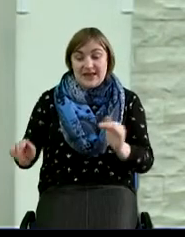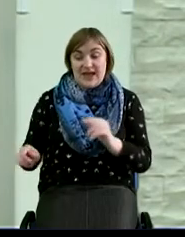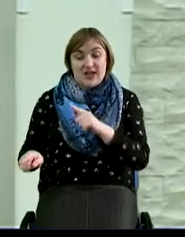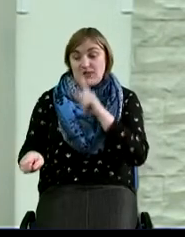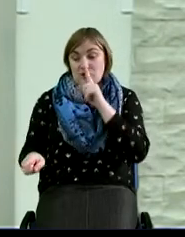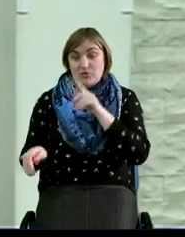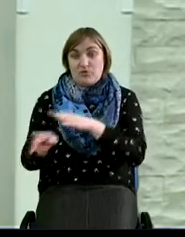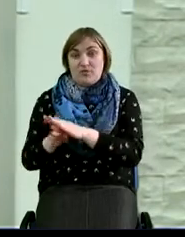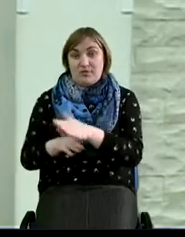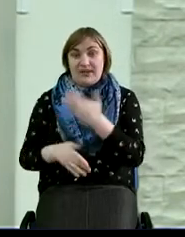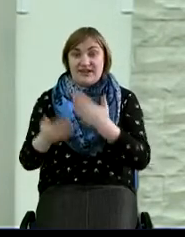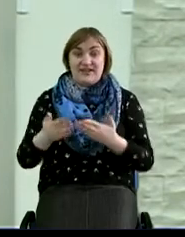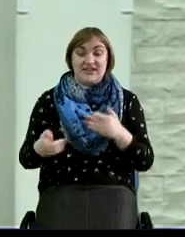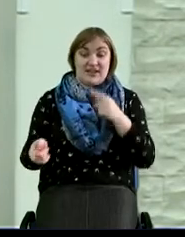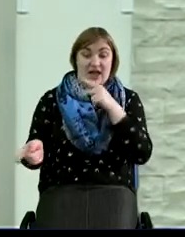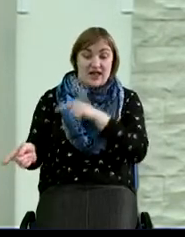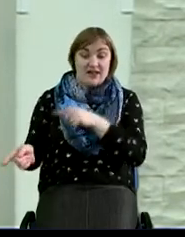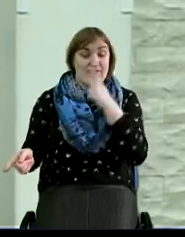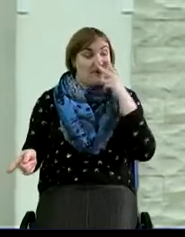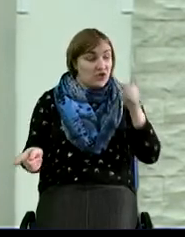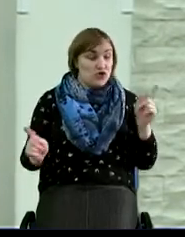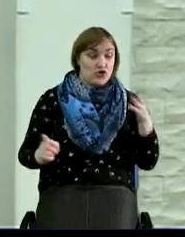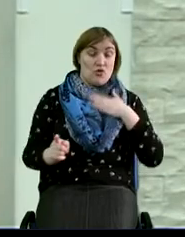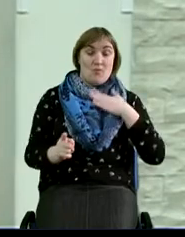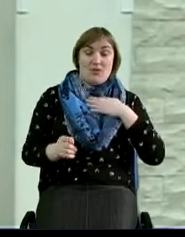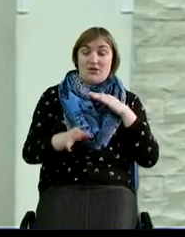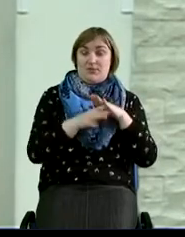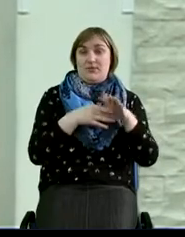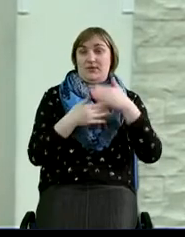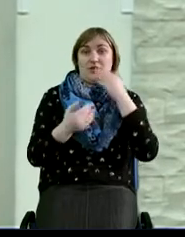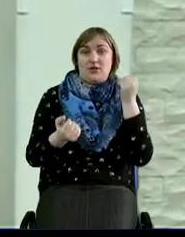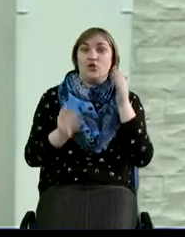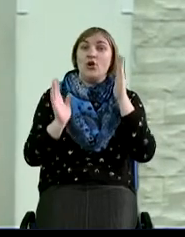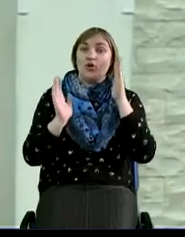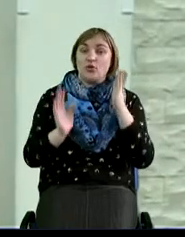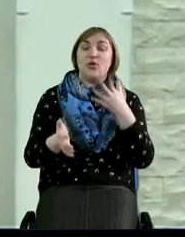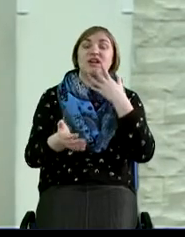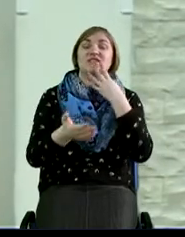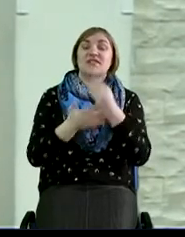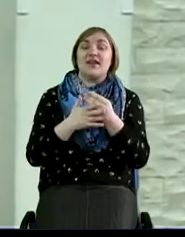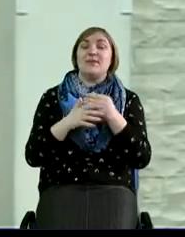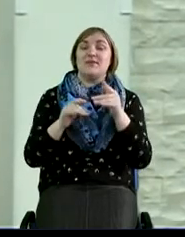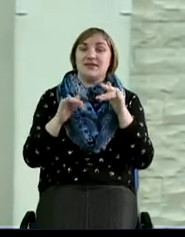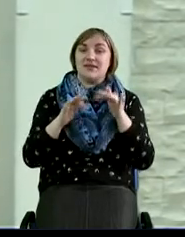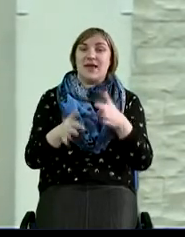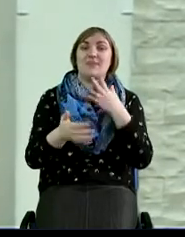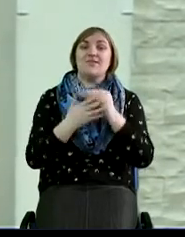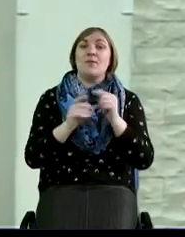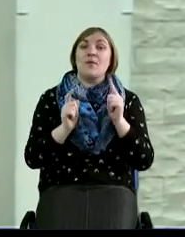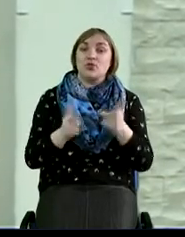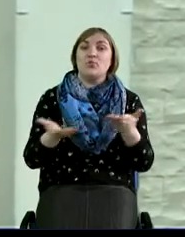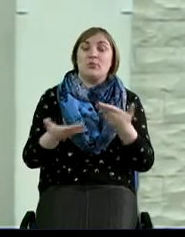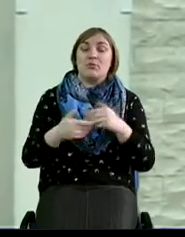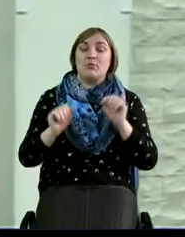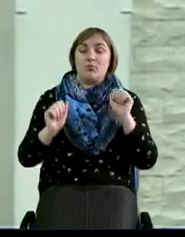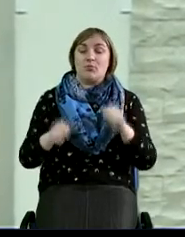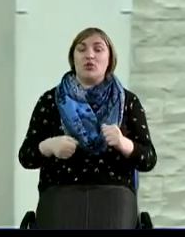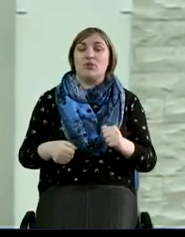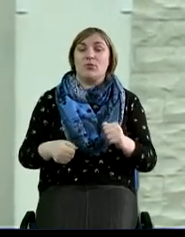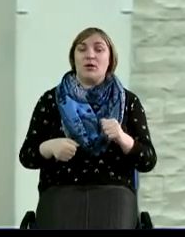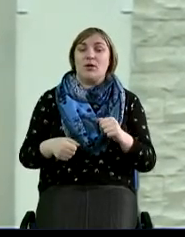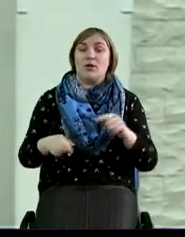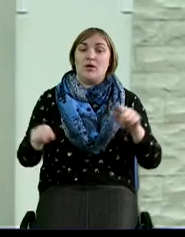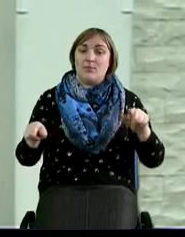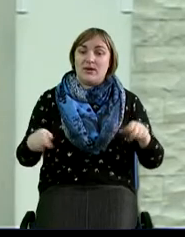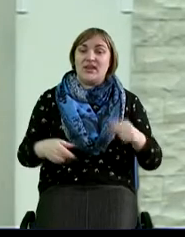они видят, что мы чего-то не исполняем. Только лишь своим поступками, своими делами мы можем поднять авторитет этой заповеди